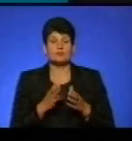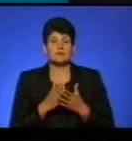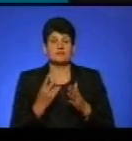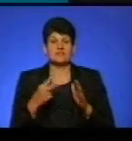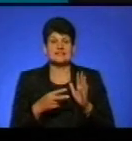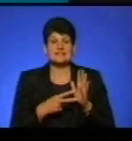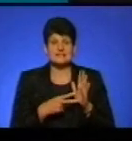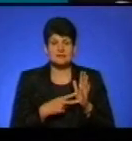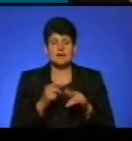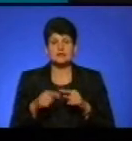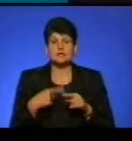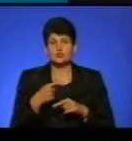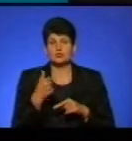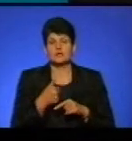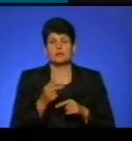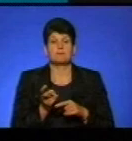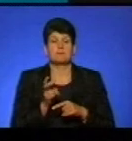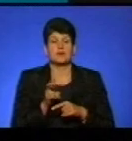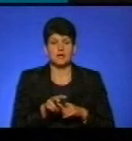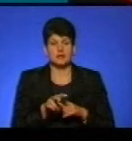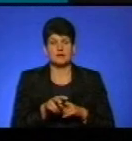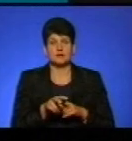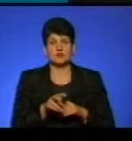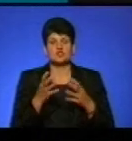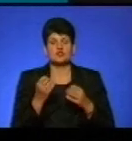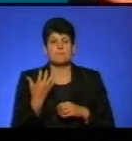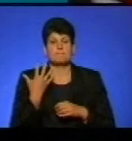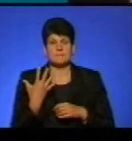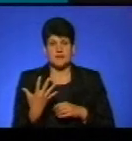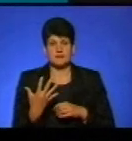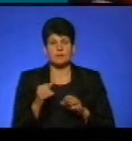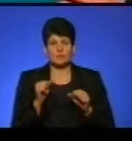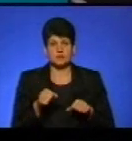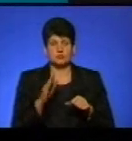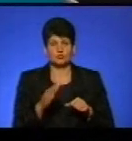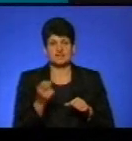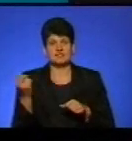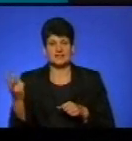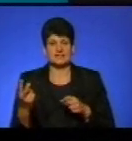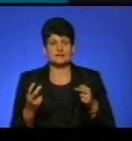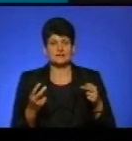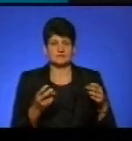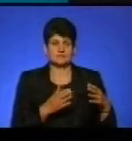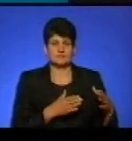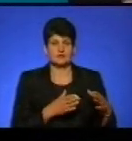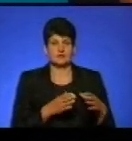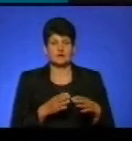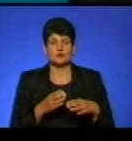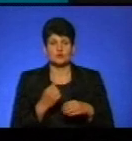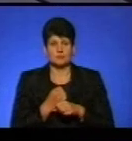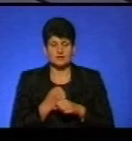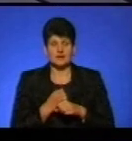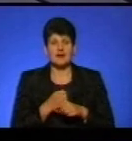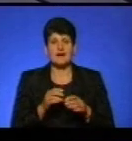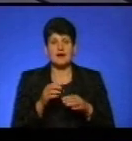і прийде наступного року, так чи цього, можливо, ще 5, можна буде з цих зробити 12 іншу групу, ці 20? Тобто, ви так дженуєте?